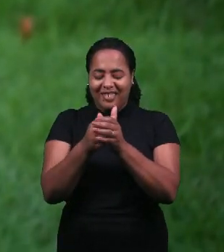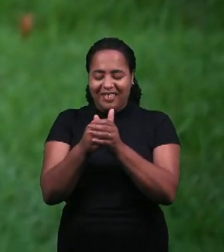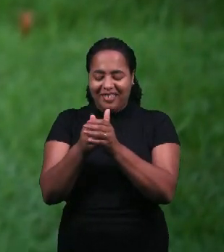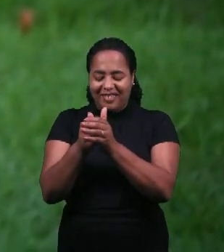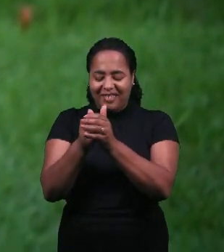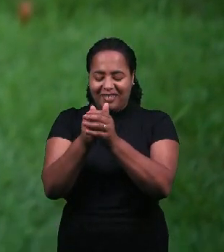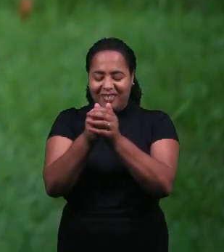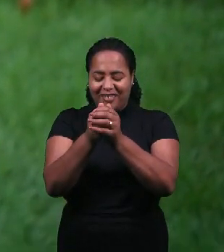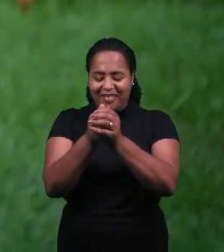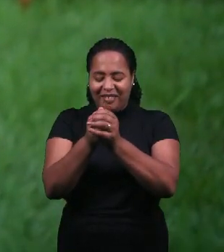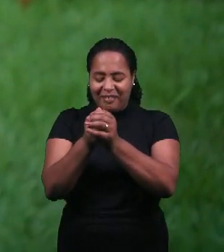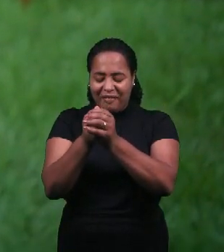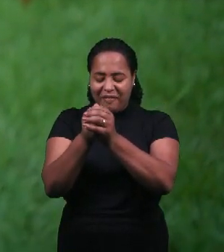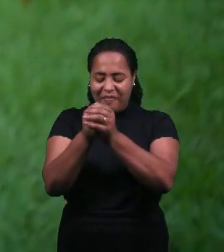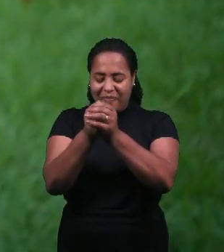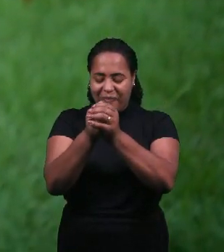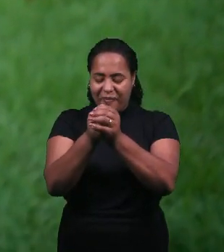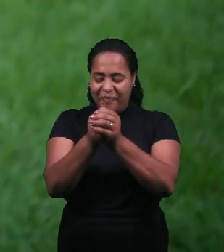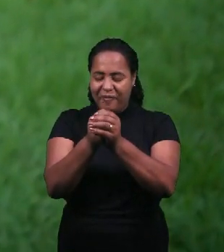Аминь.